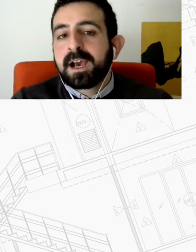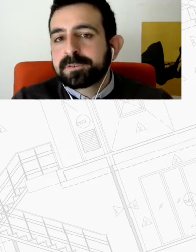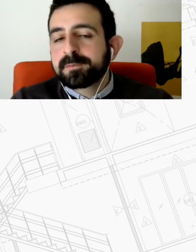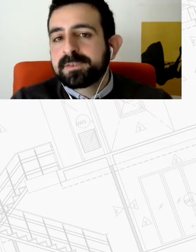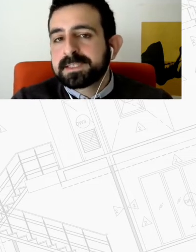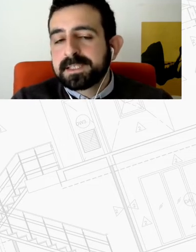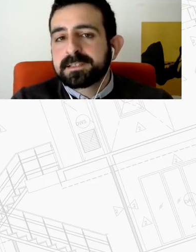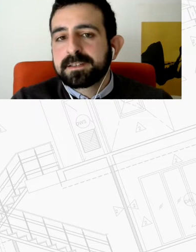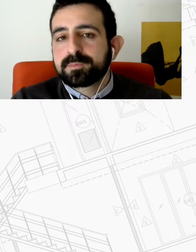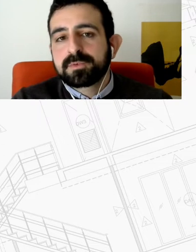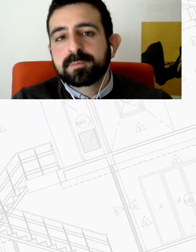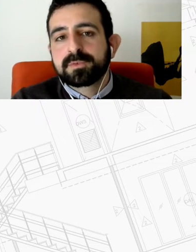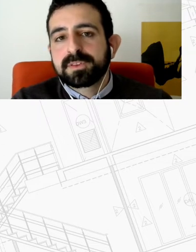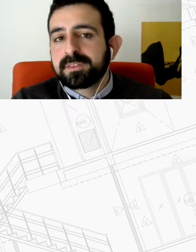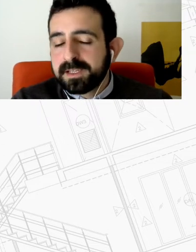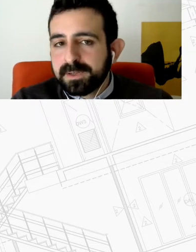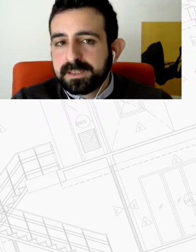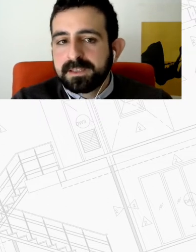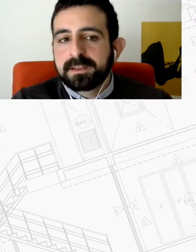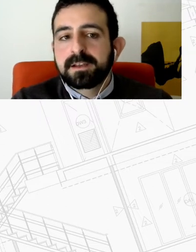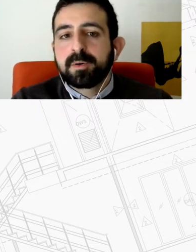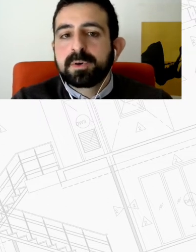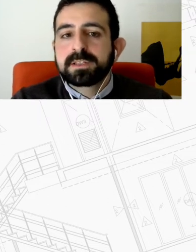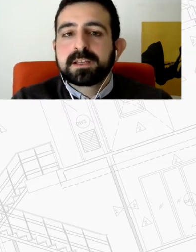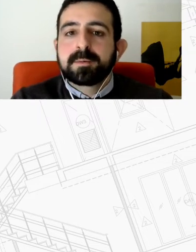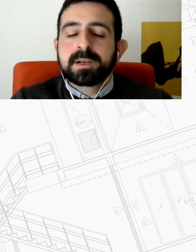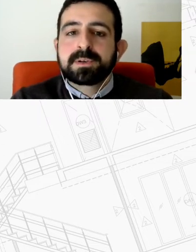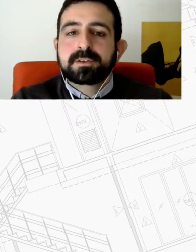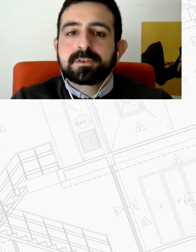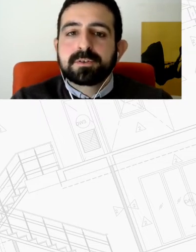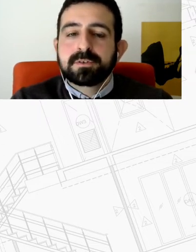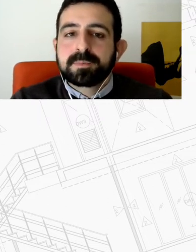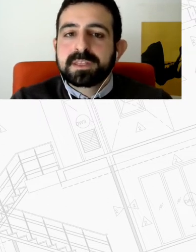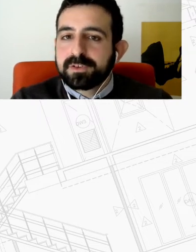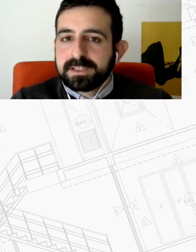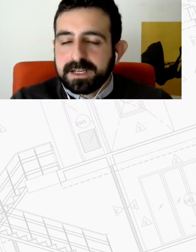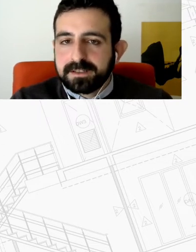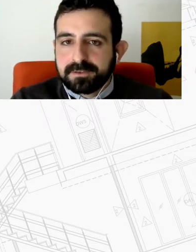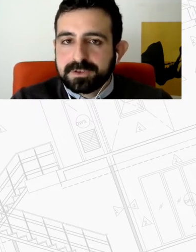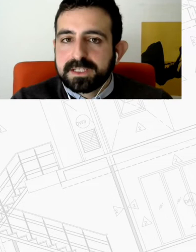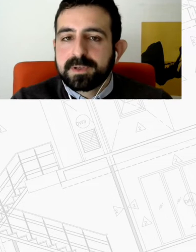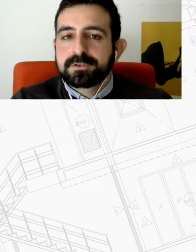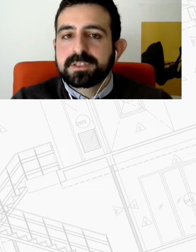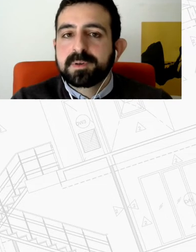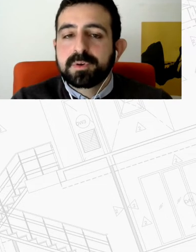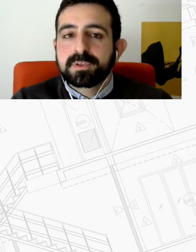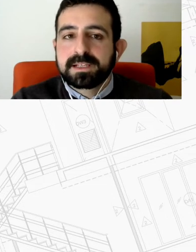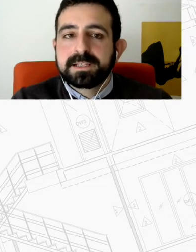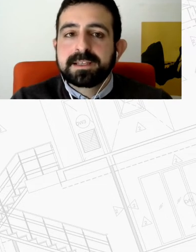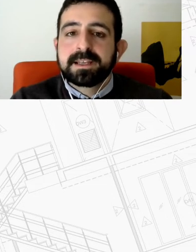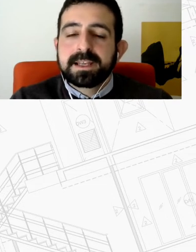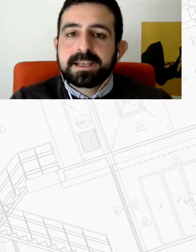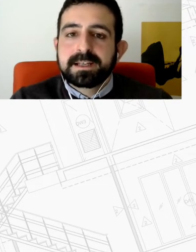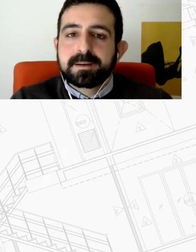αυτό με βάση τις νέες συνδίκες που έχουν διαμορφωθεί δεν επαρκεί οπότε πρέπει να το δούμε διαφορετικά το συγκεκριμένο ζήτημα που